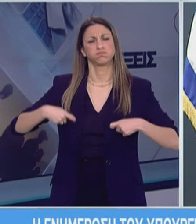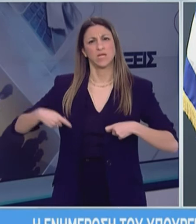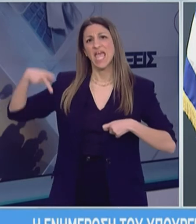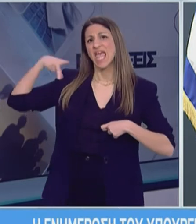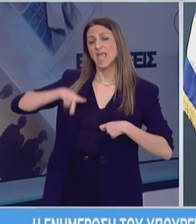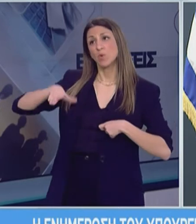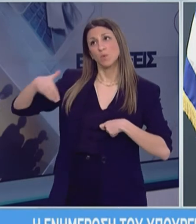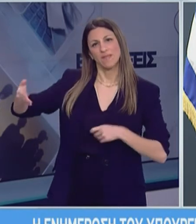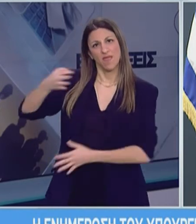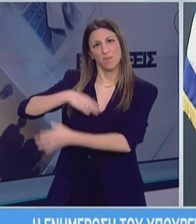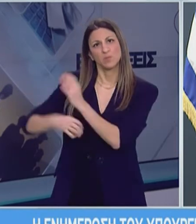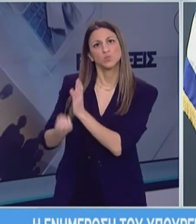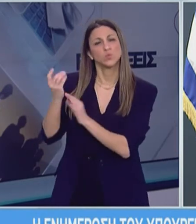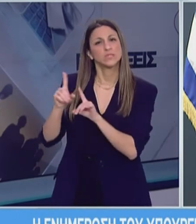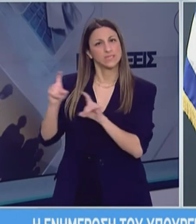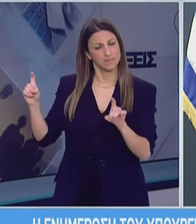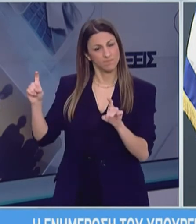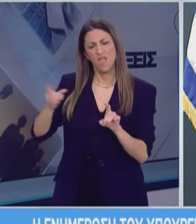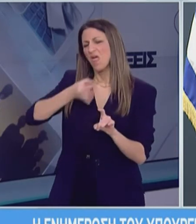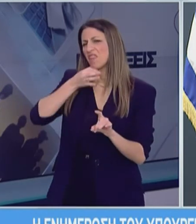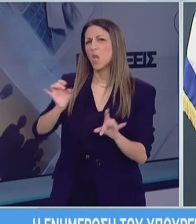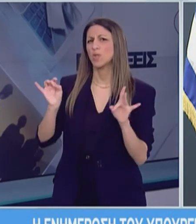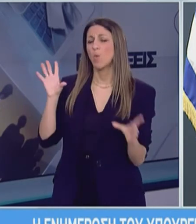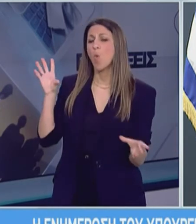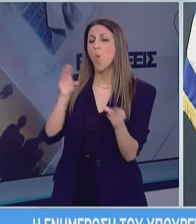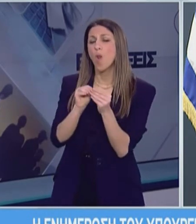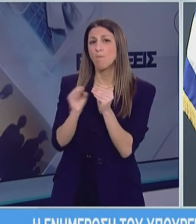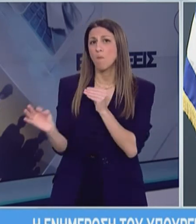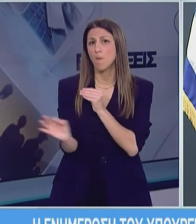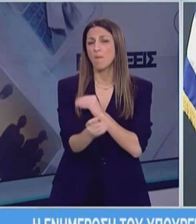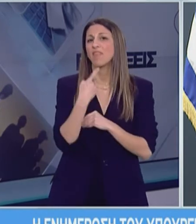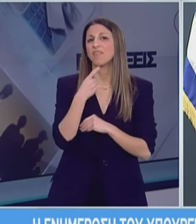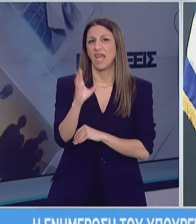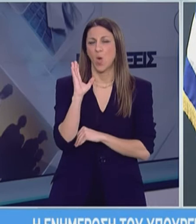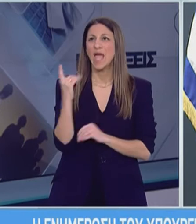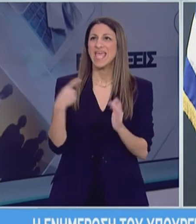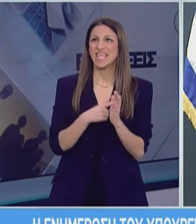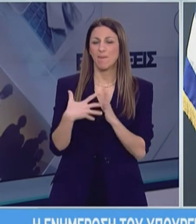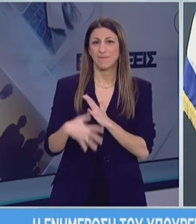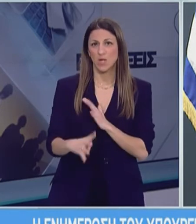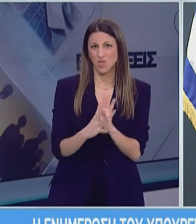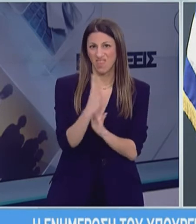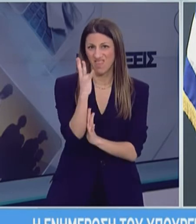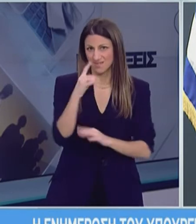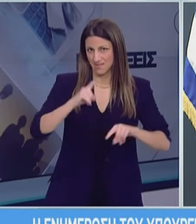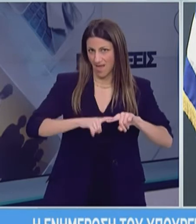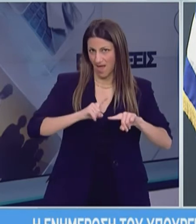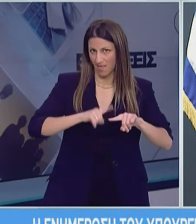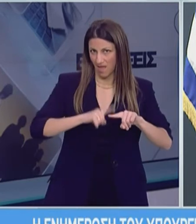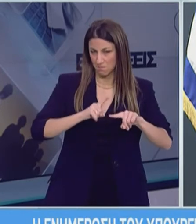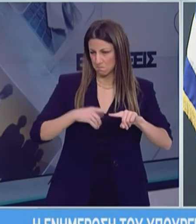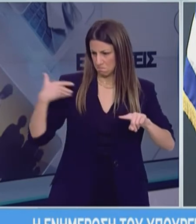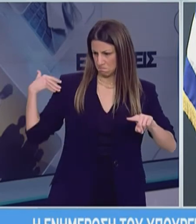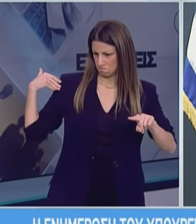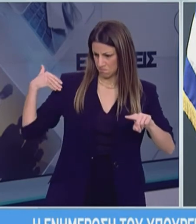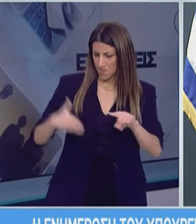αποτελέσματα που μόλις έμαθε, εντός ο λίγου γι' αυτό και δεν σας λέω συνολικό αριθμό κρούσματων. Ήταν η 1514 στη χώρα με τα μέχρι